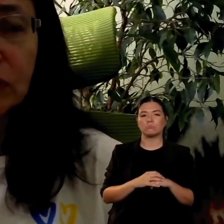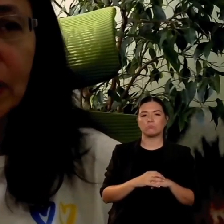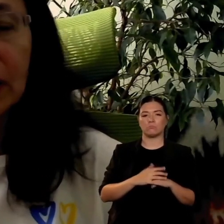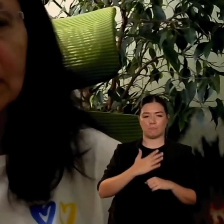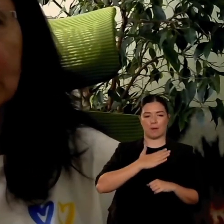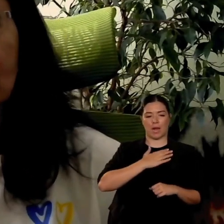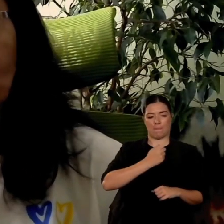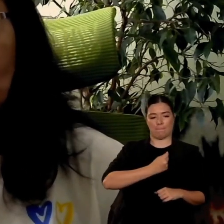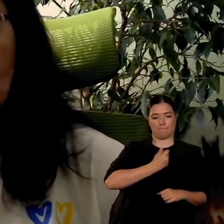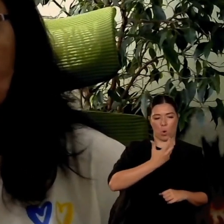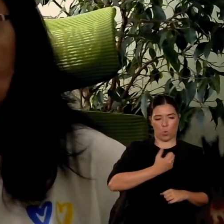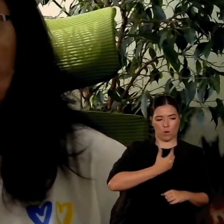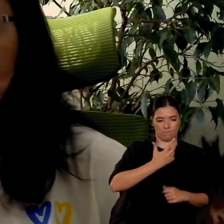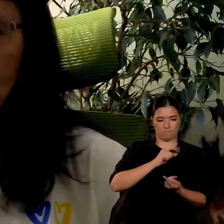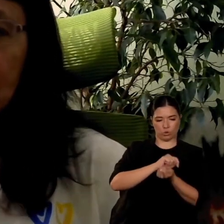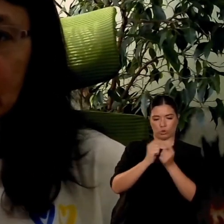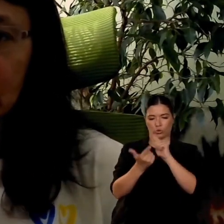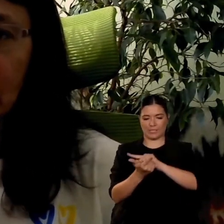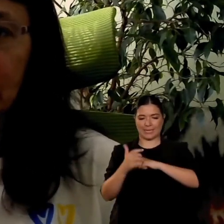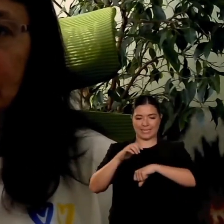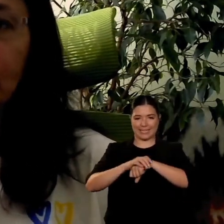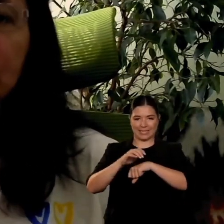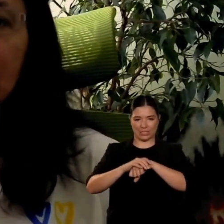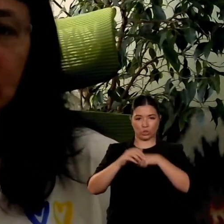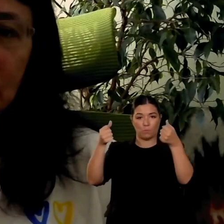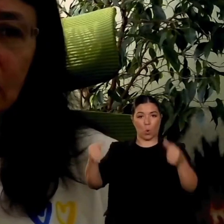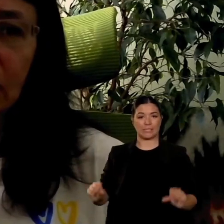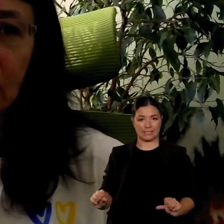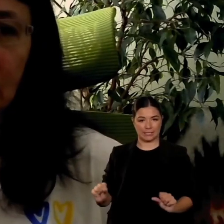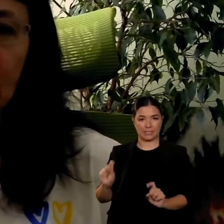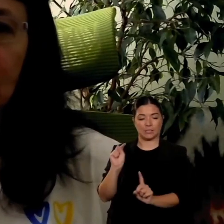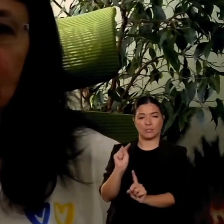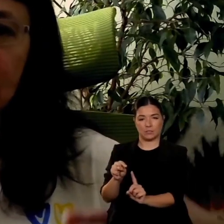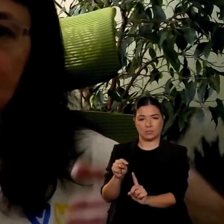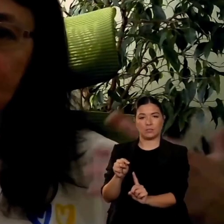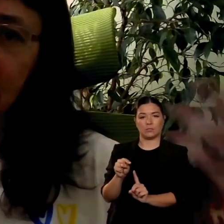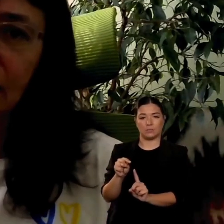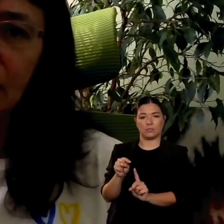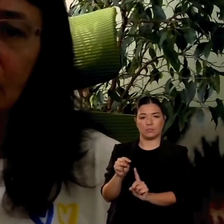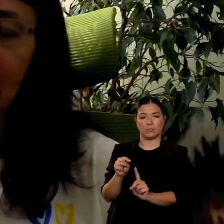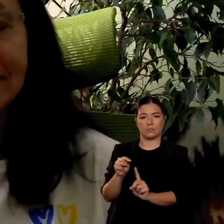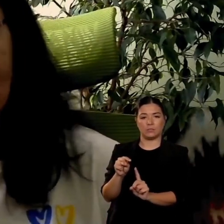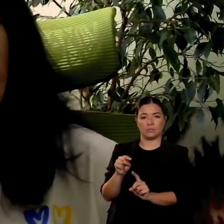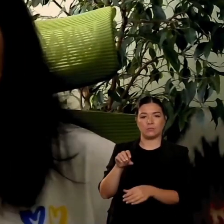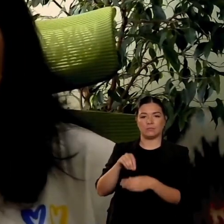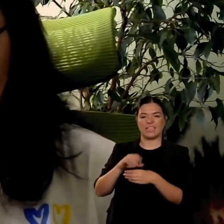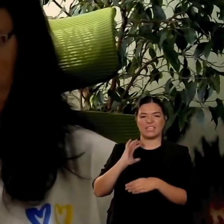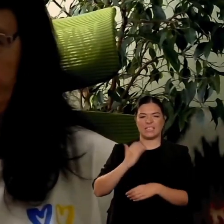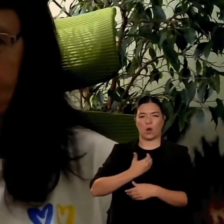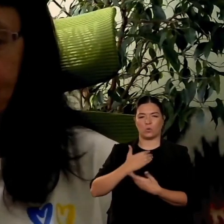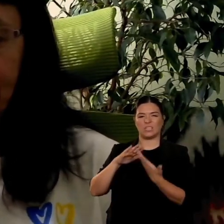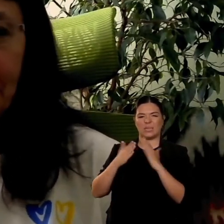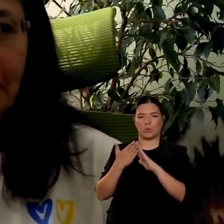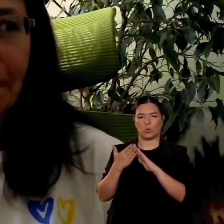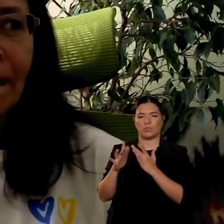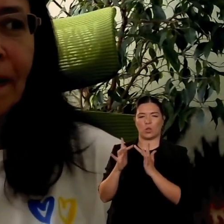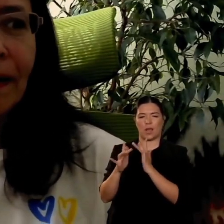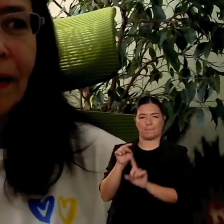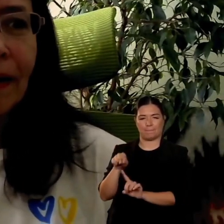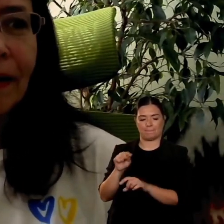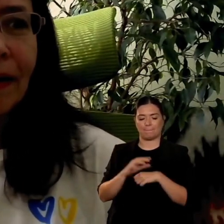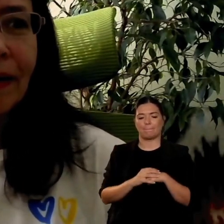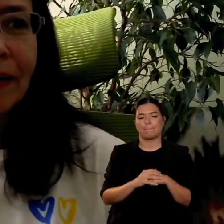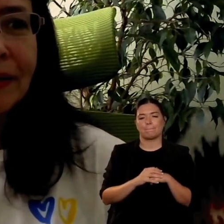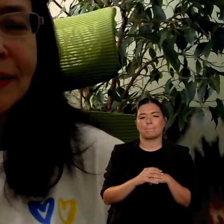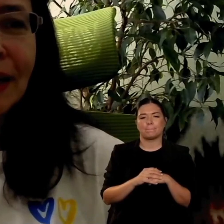questo ha portato ha fatto sì che ci che si sia creata una catena di retroalimentazione molto amabile molto